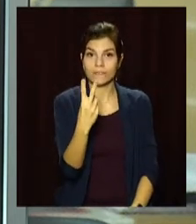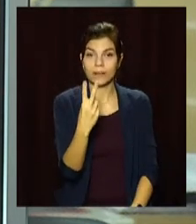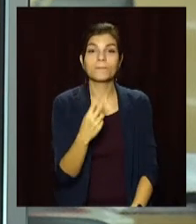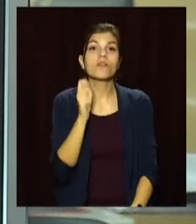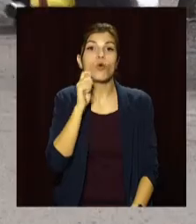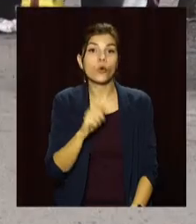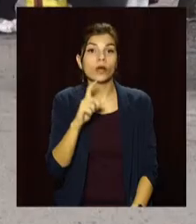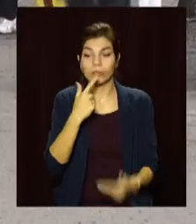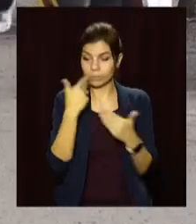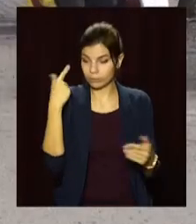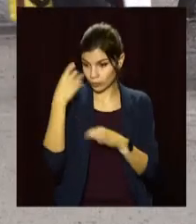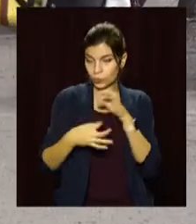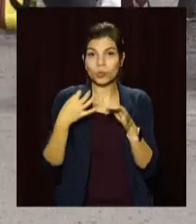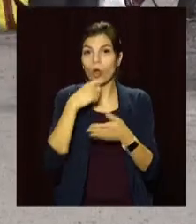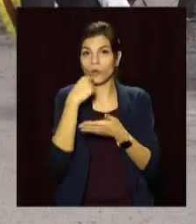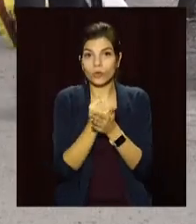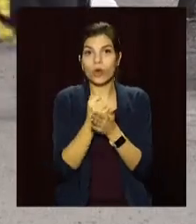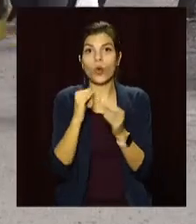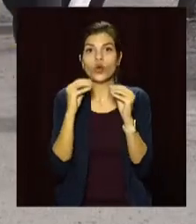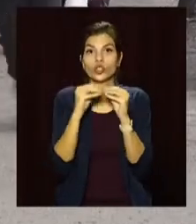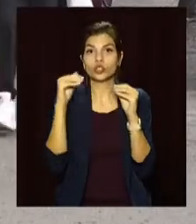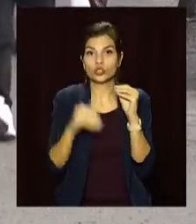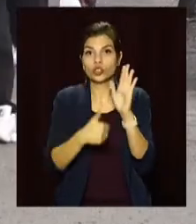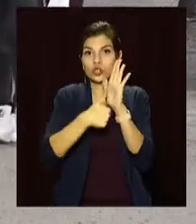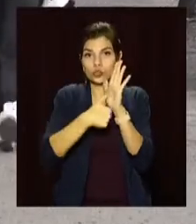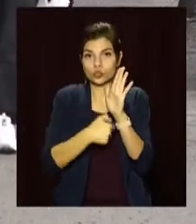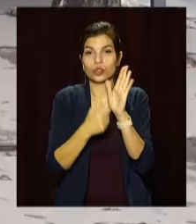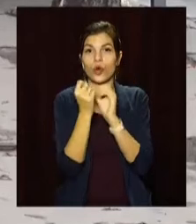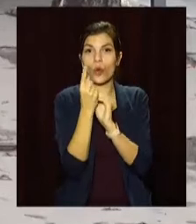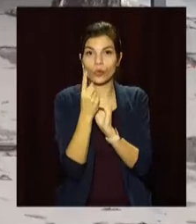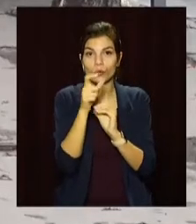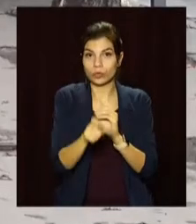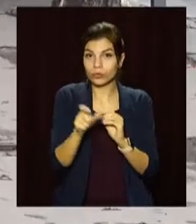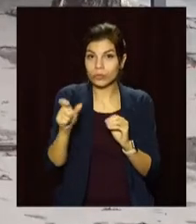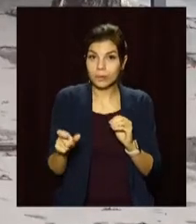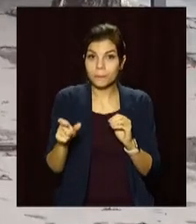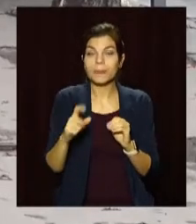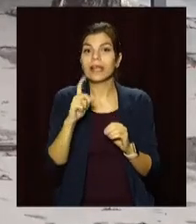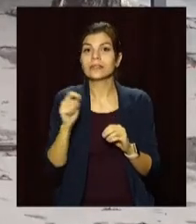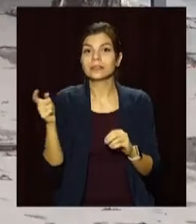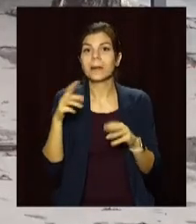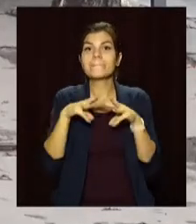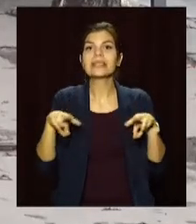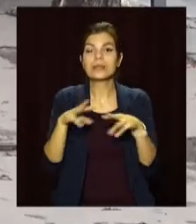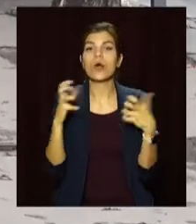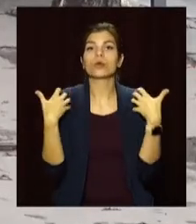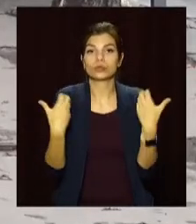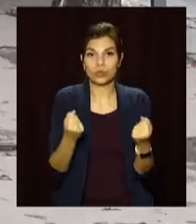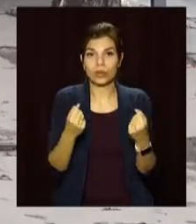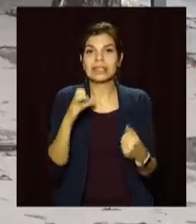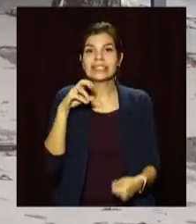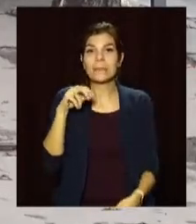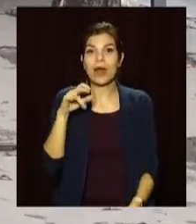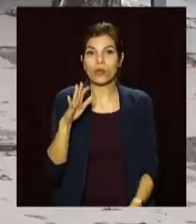Україні за останню добу хворобу підтвердили у 10 тисяч 611 людей. За даними міністра охорони здоров'я